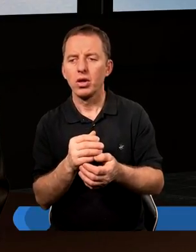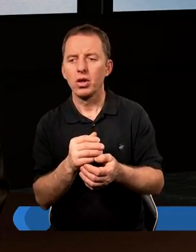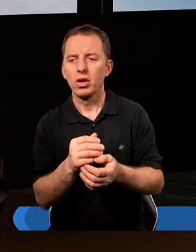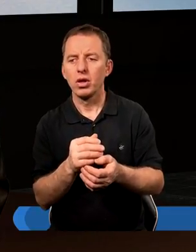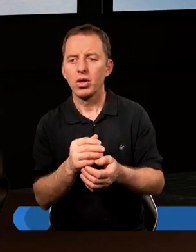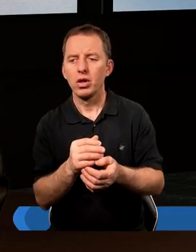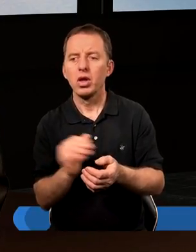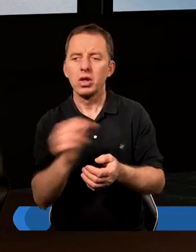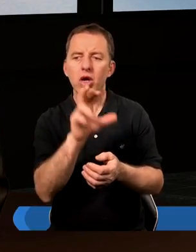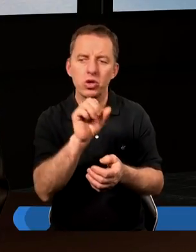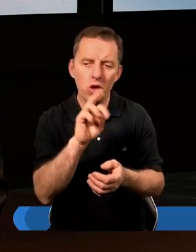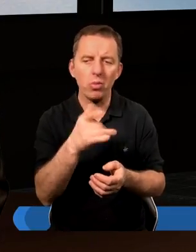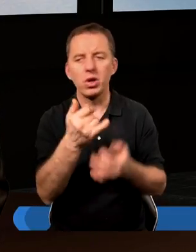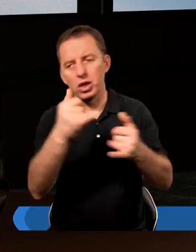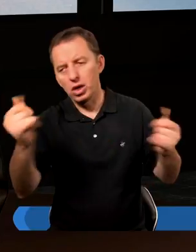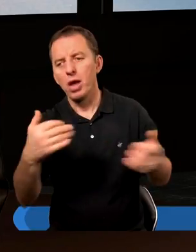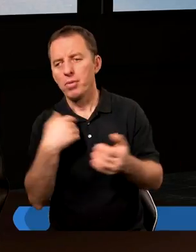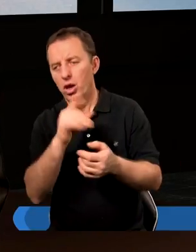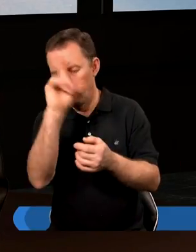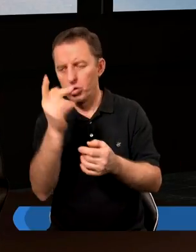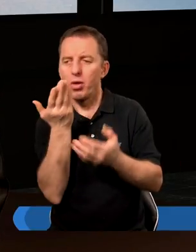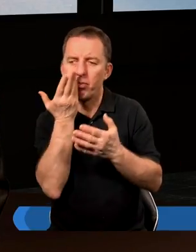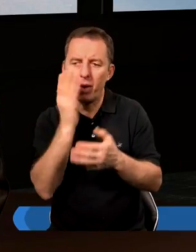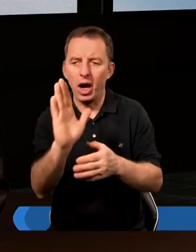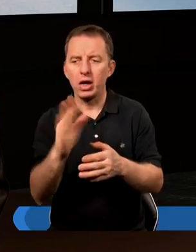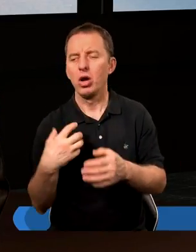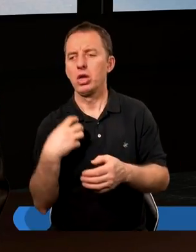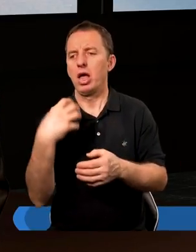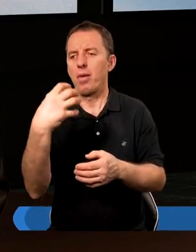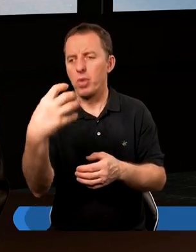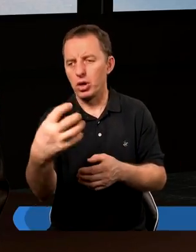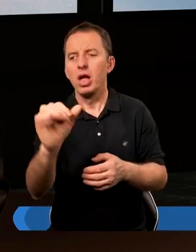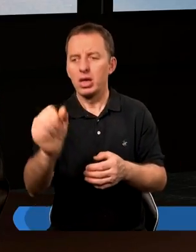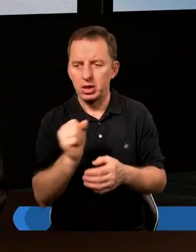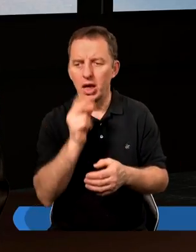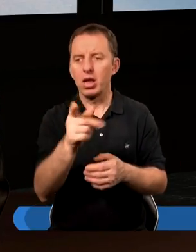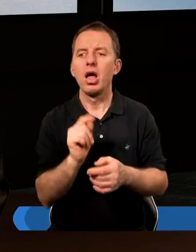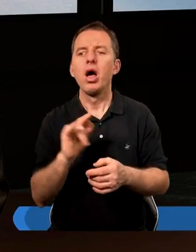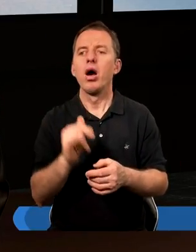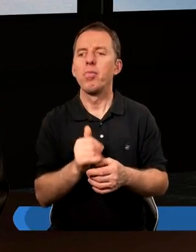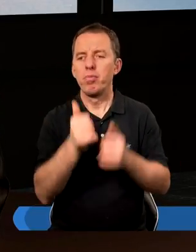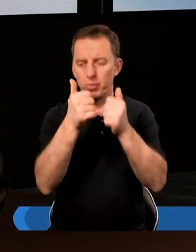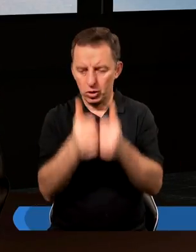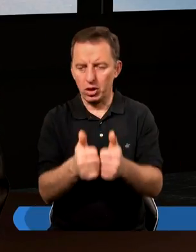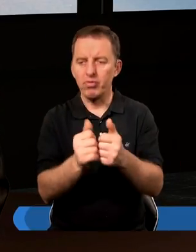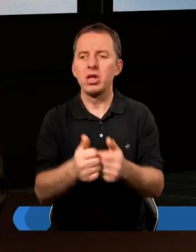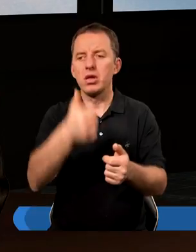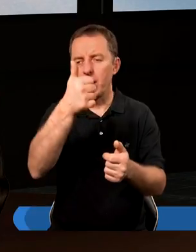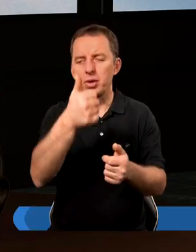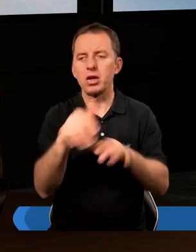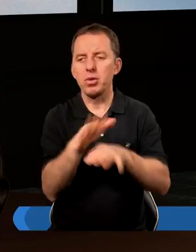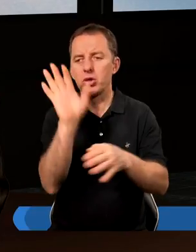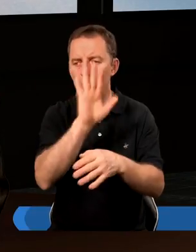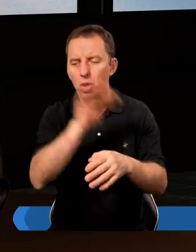czy Toch Jop, czy inni, to byli ludzie bardzo zamożni, a jednak potrafili postawić Pana Boga na pierwszym